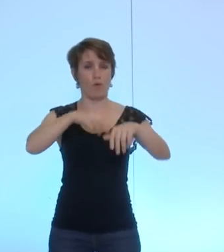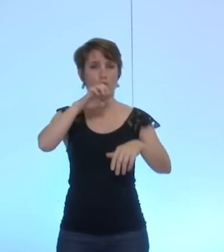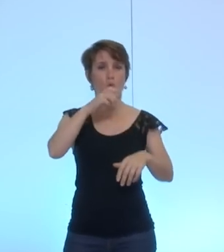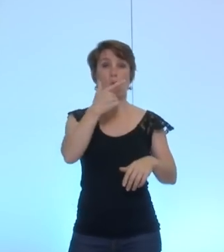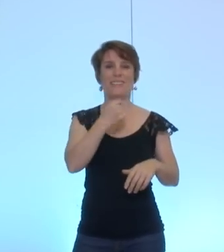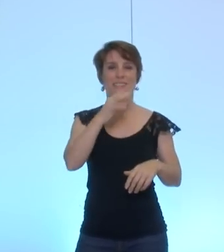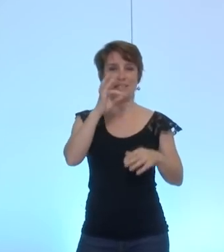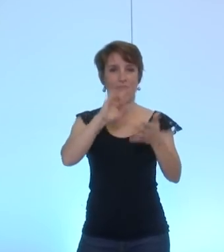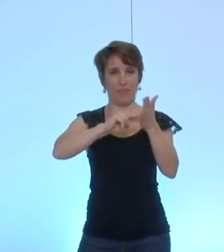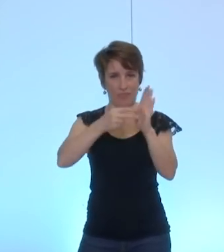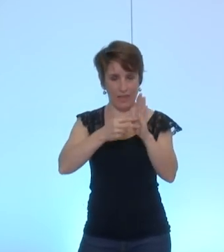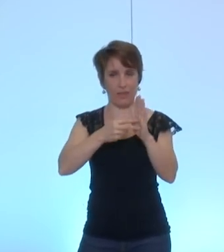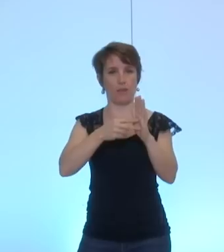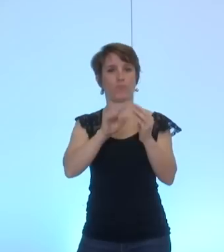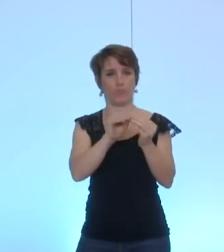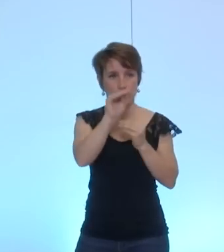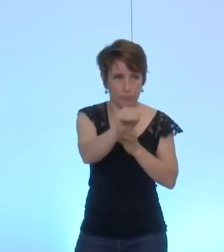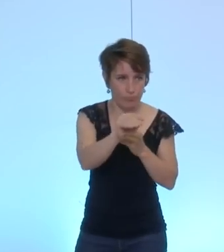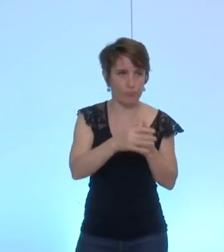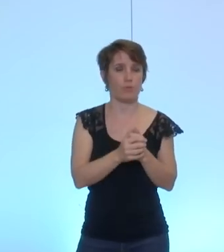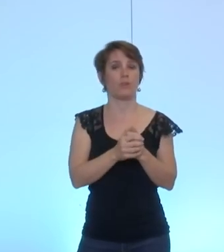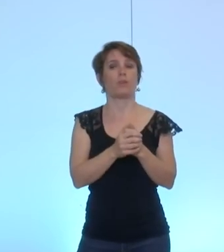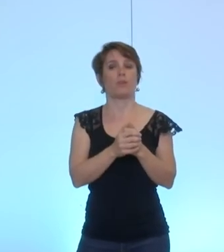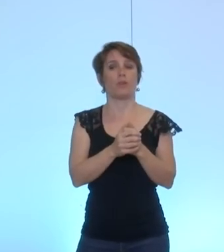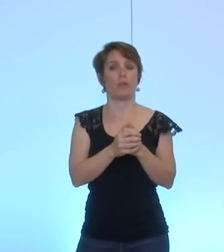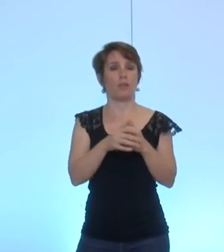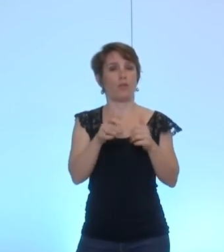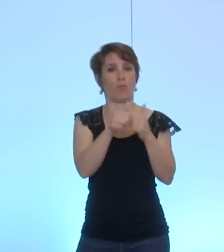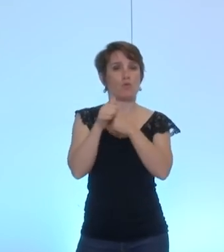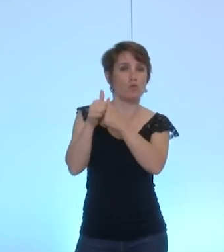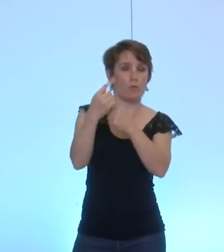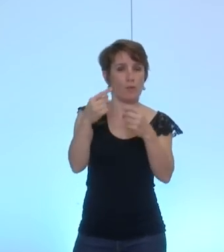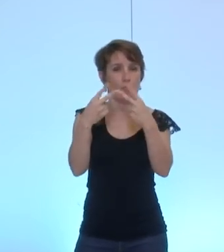suivi des projets par la métropole à compter du 1er janvier 2015.